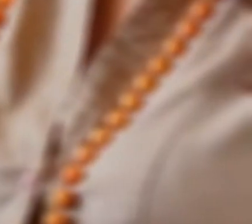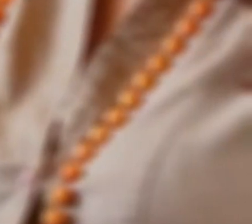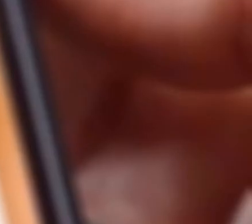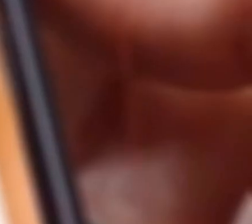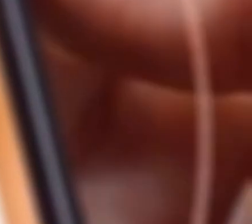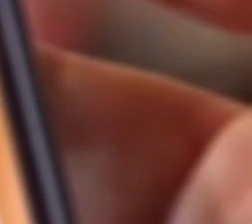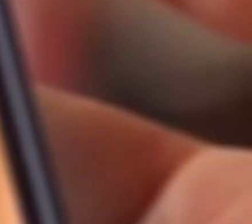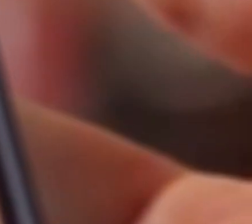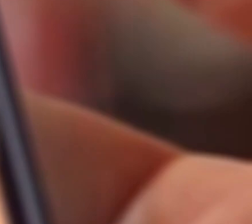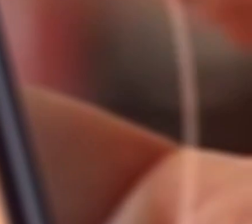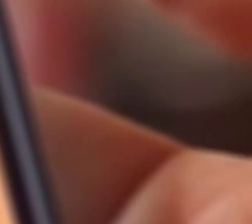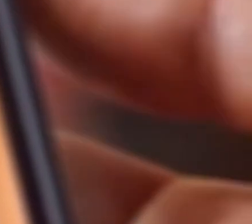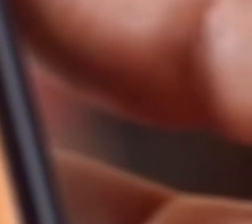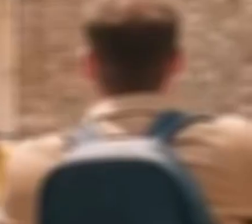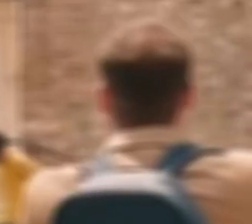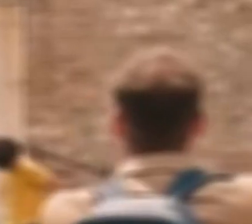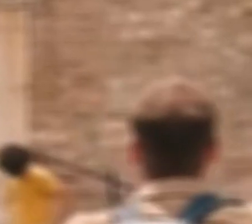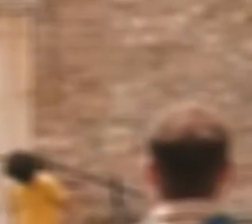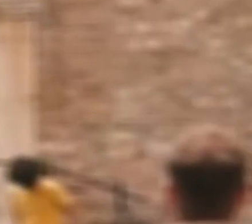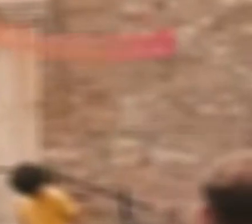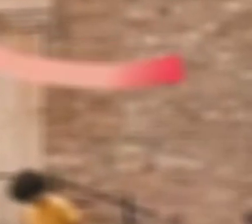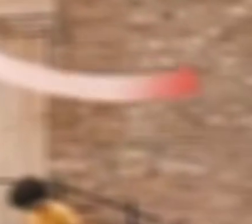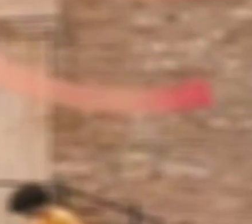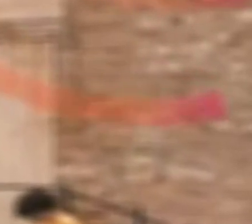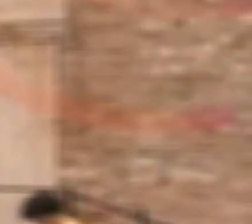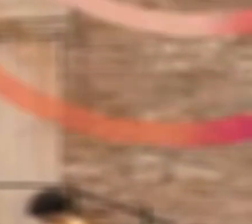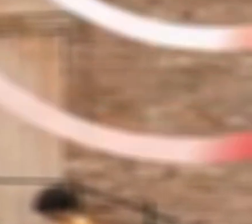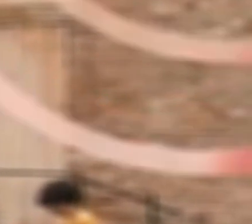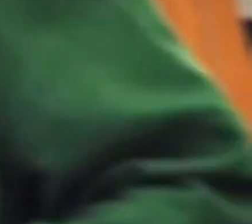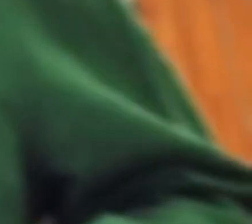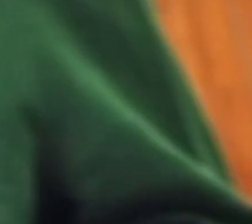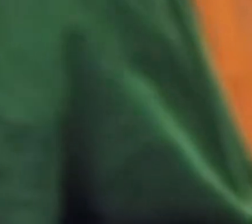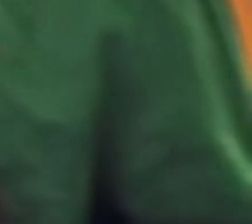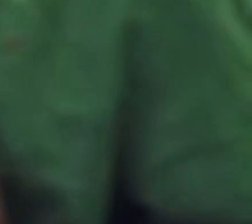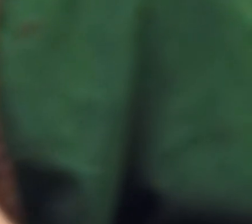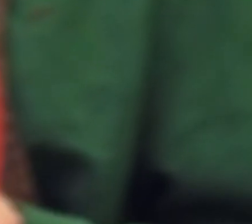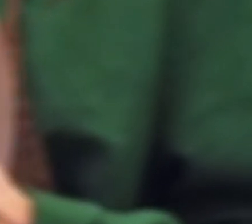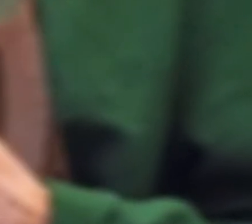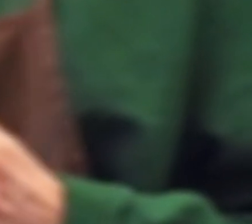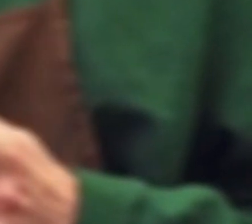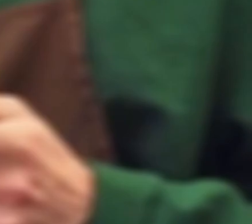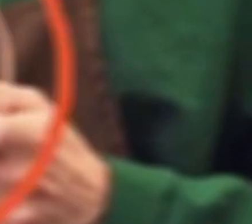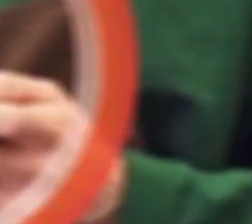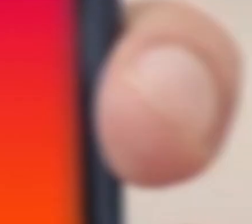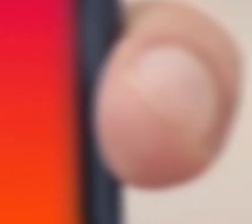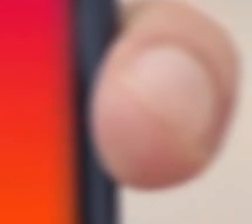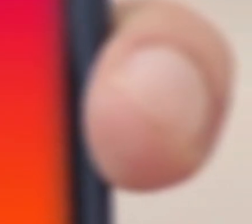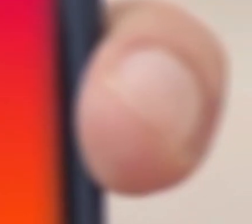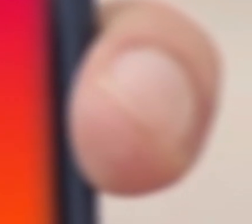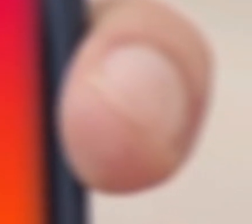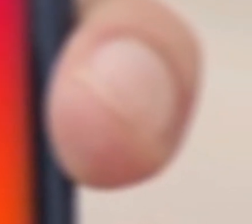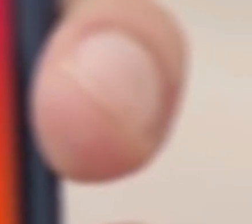21 settembre rimandato a causa dell'allerta a maltempo, il test IT Alert ci sarà